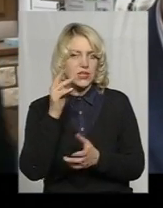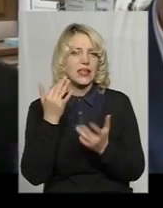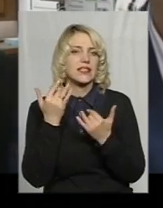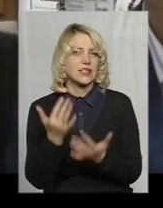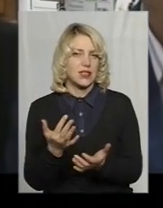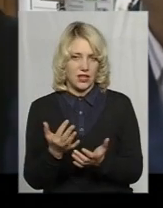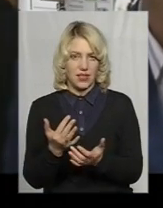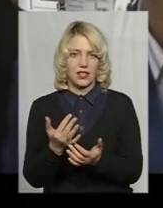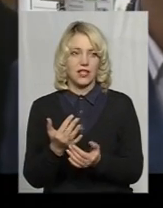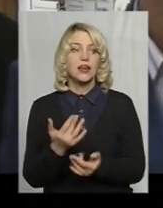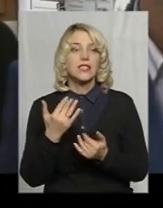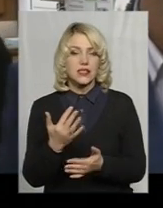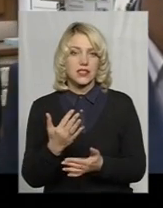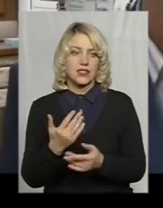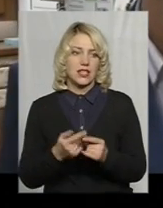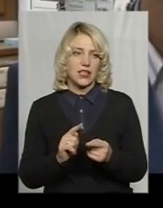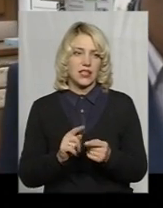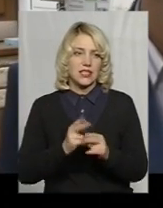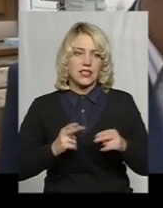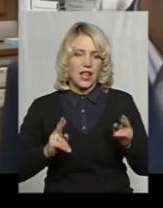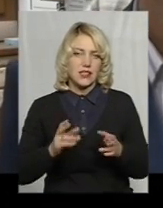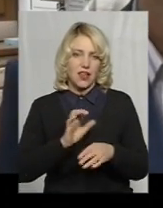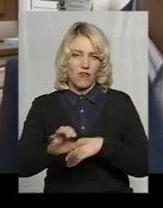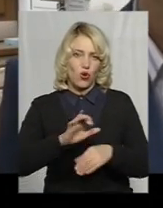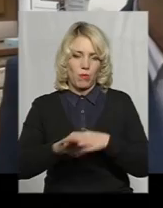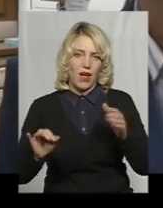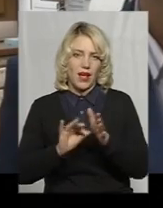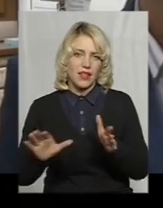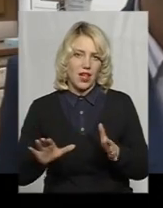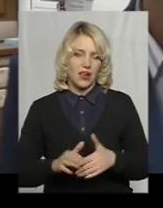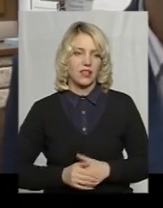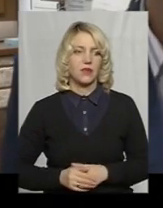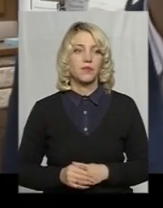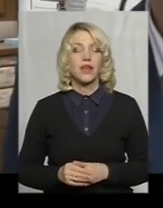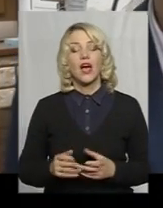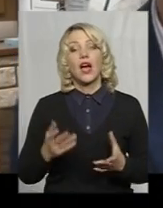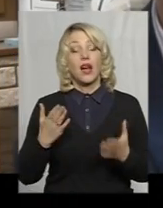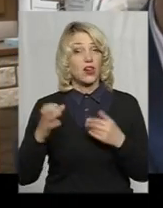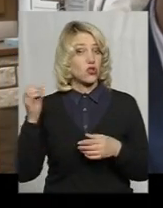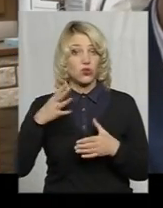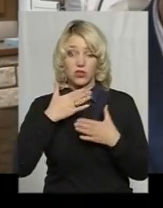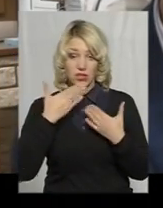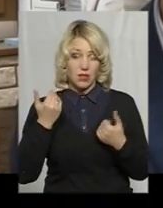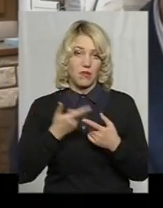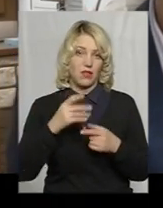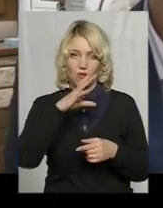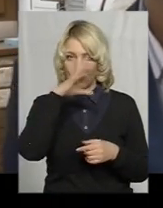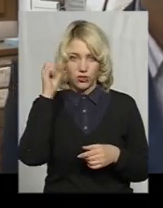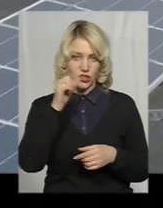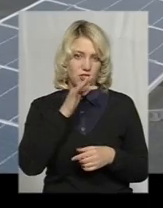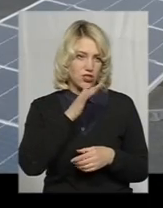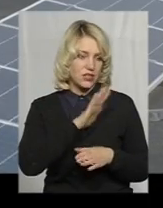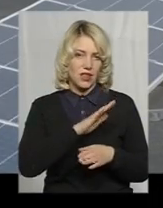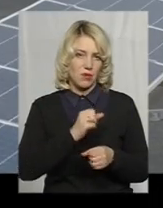станція виробляє енергії. Якщо сонця немає, в нічний період станція не працює.